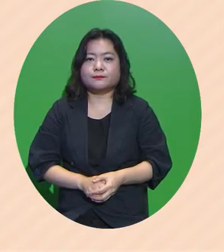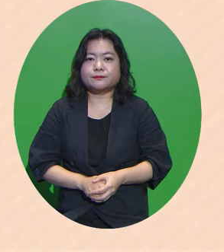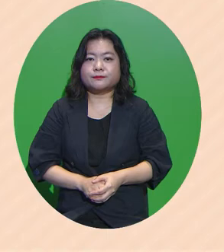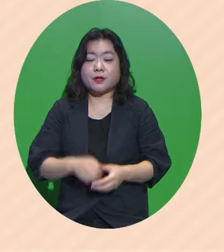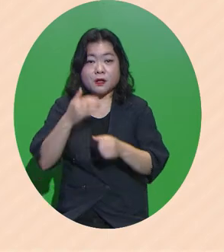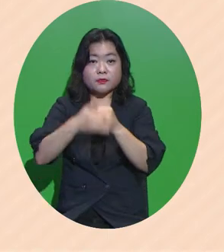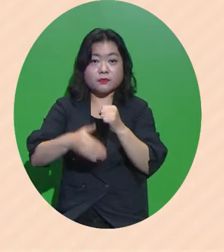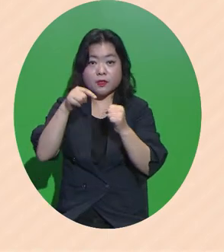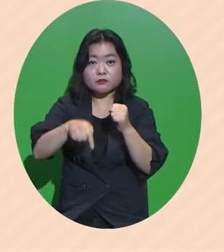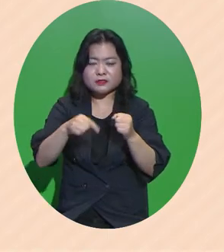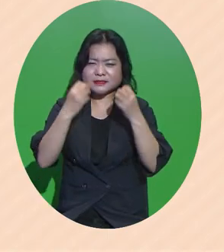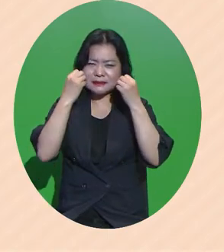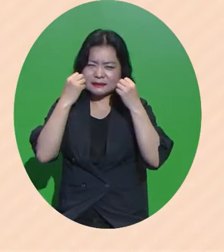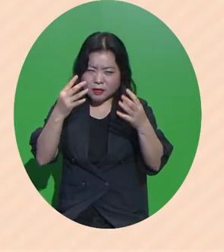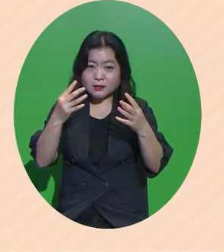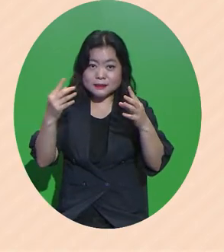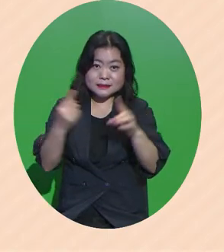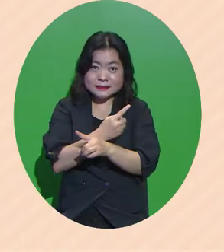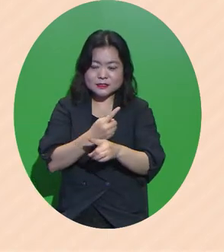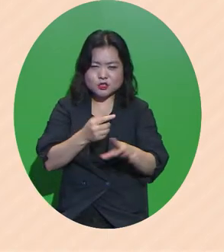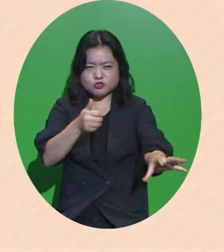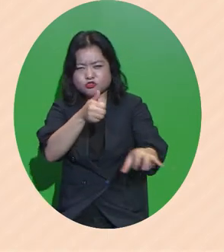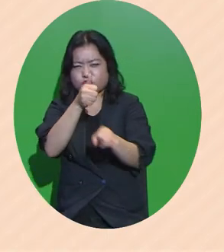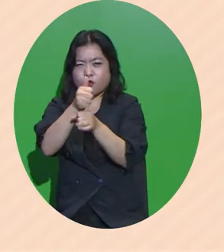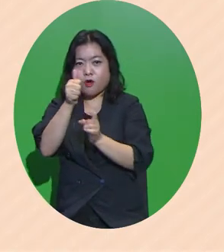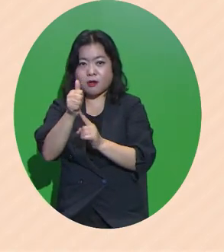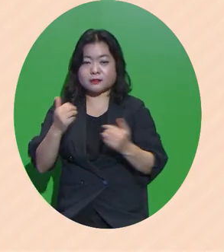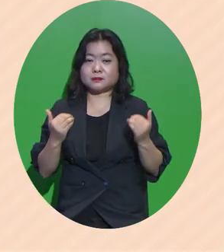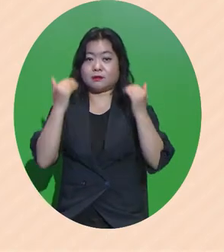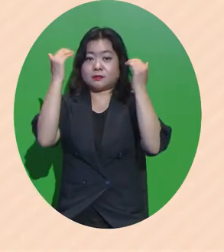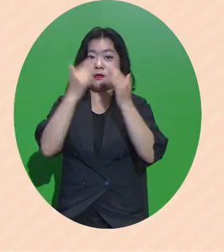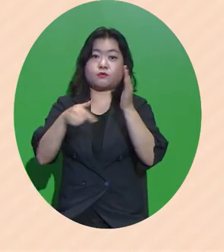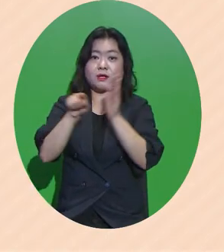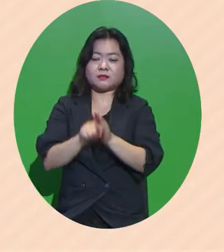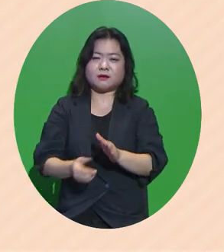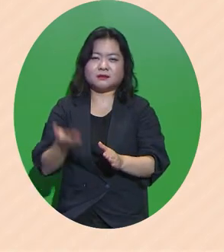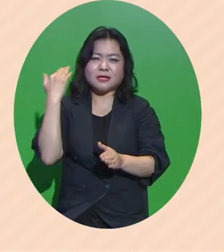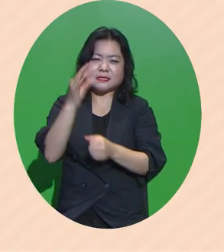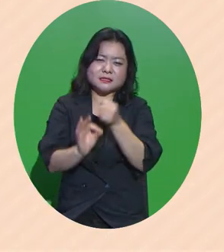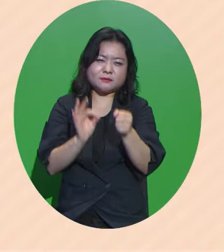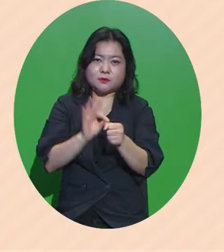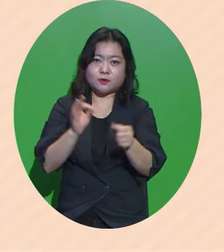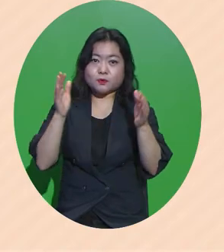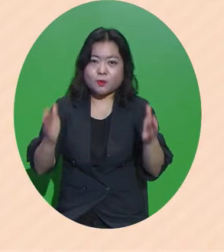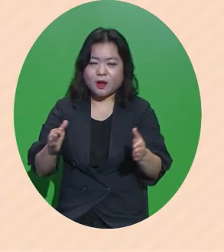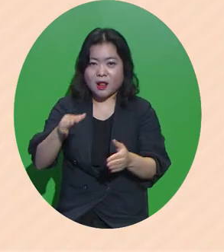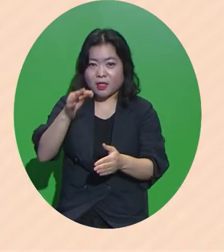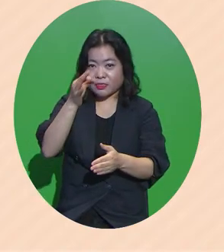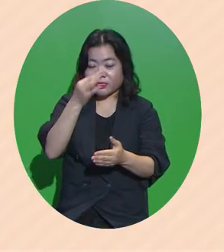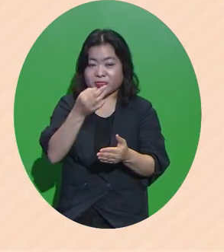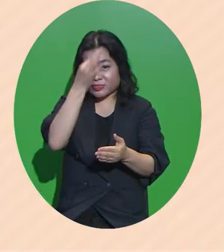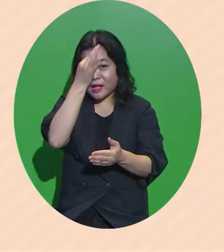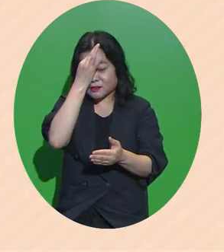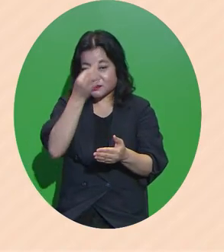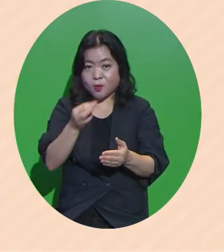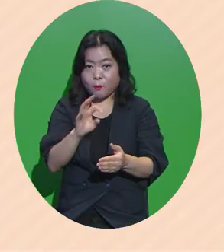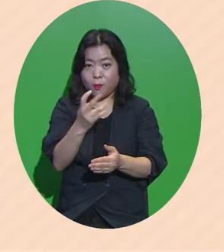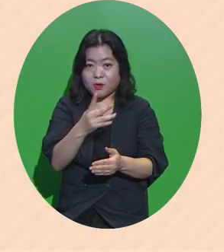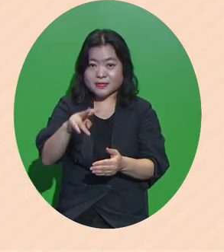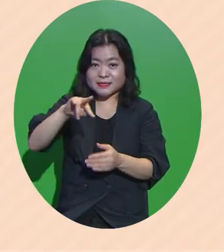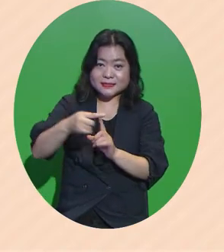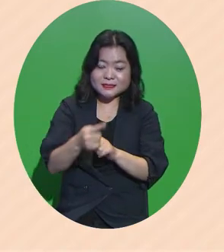대구는 혁신 주도형 성장을 위해서 지난 10여 년간 테크노폴리스, 천단